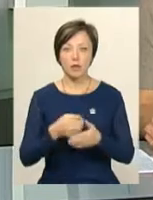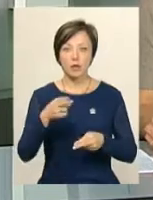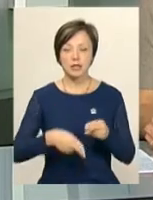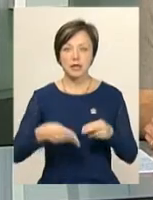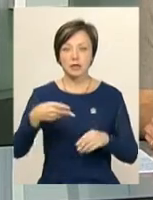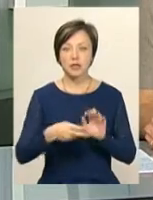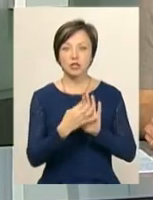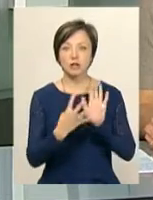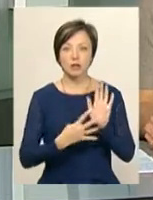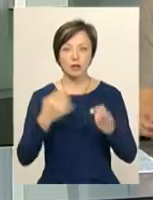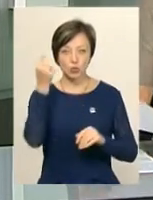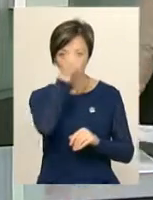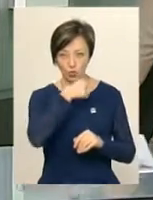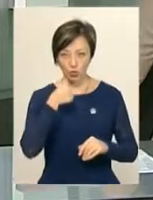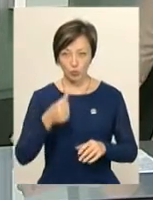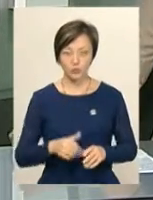2019 року.